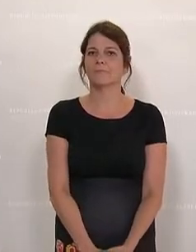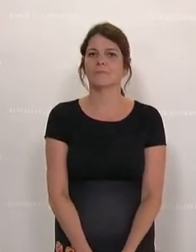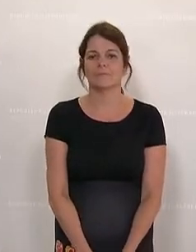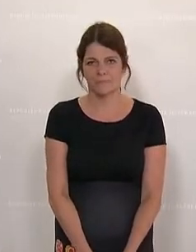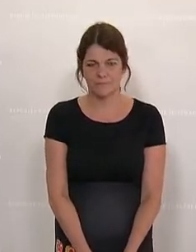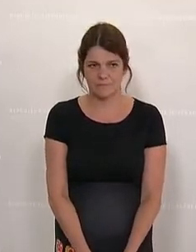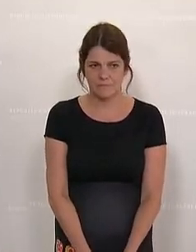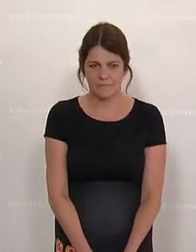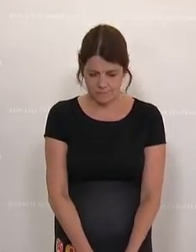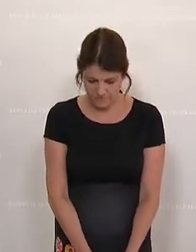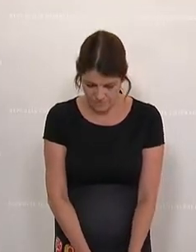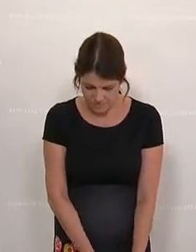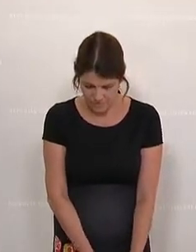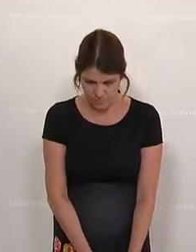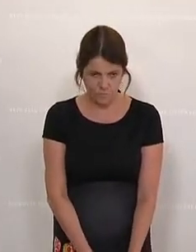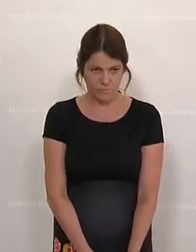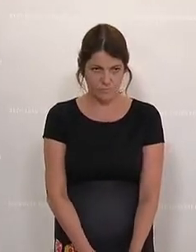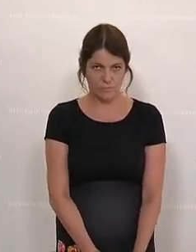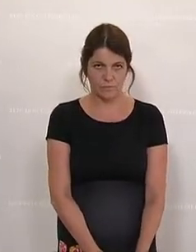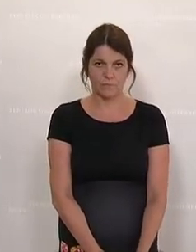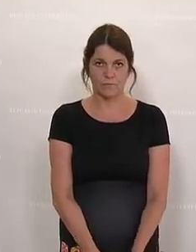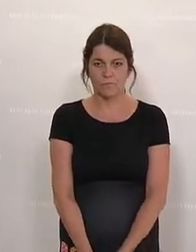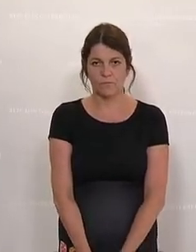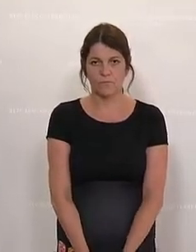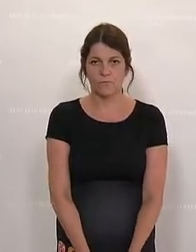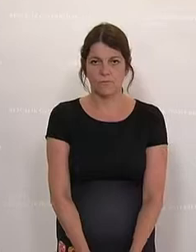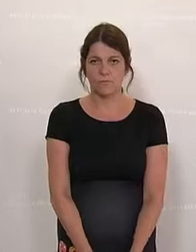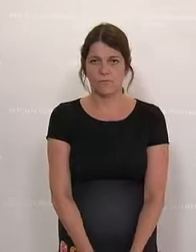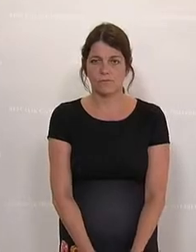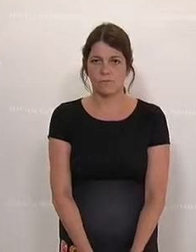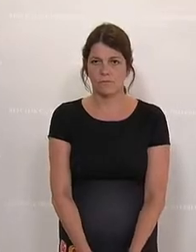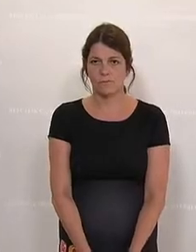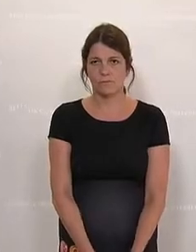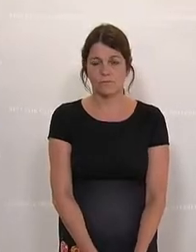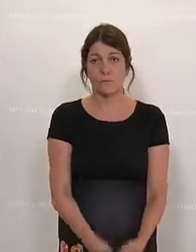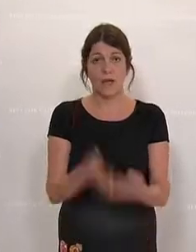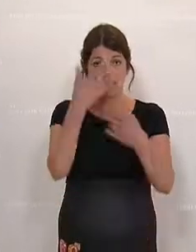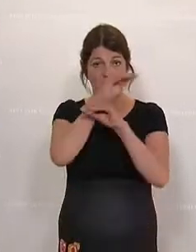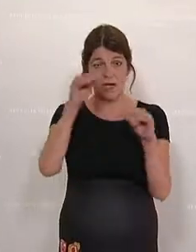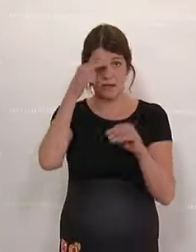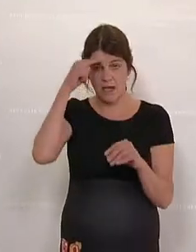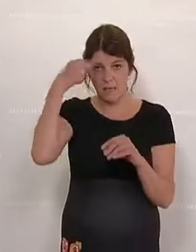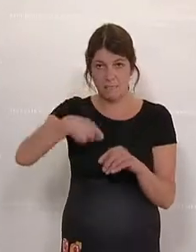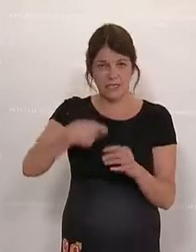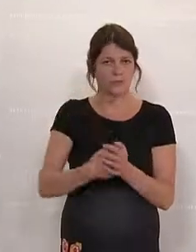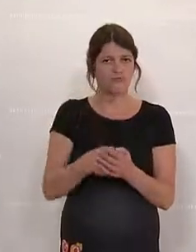Nationalratspräsidenten aufgefordert, ein paar Fragen erneut zu beantworten und das hat sie kurz und knapp jetzt gerade getan.